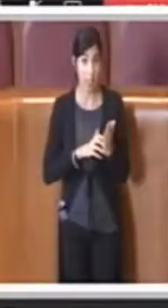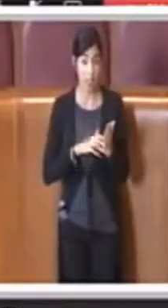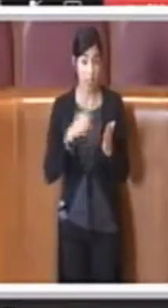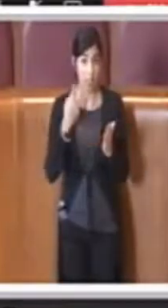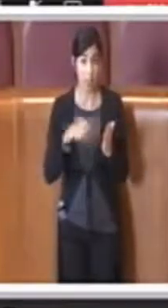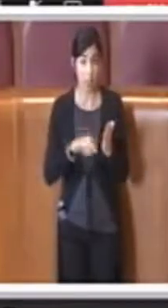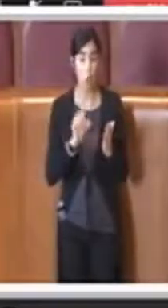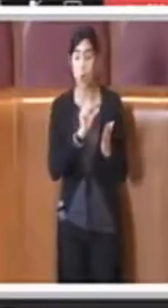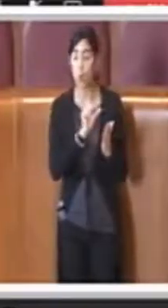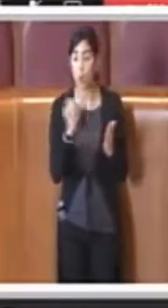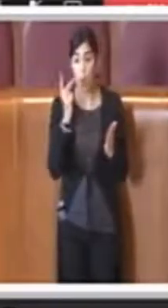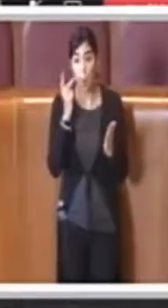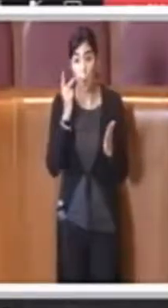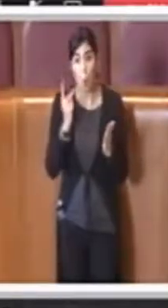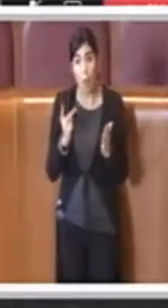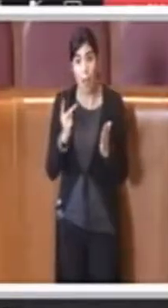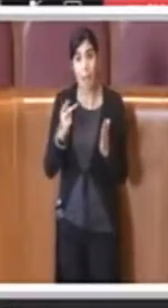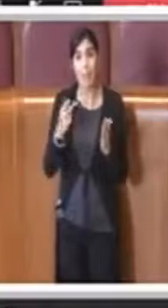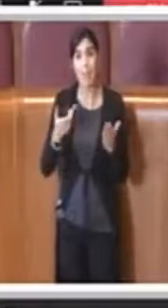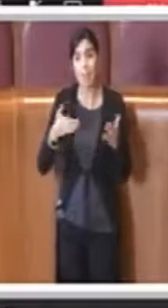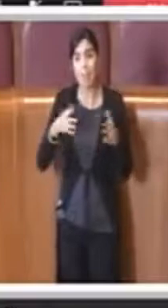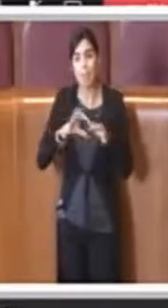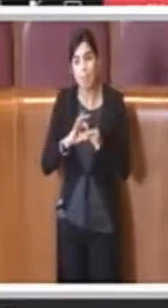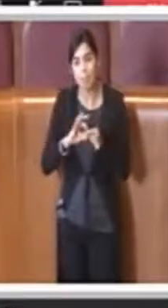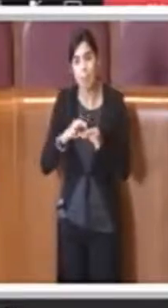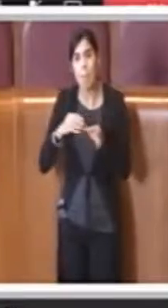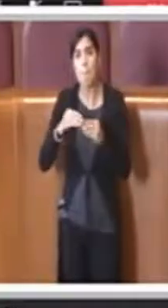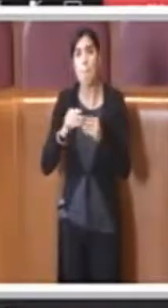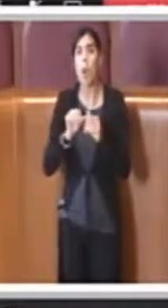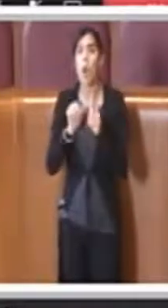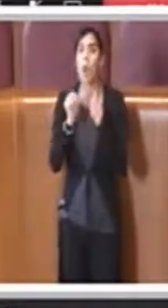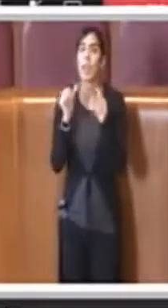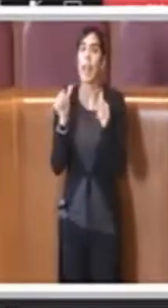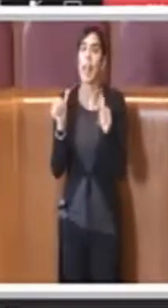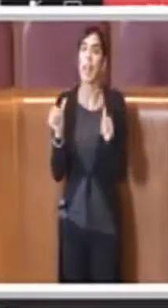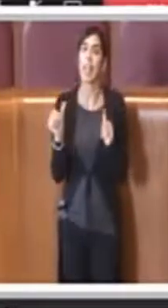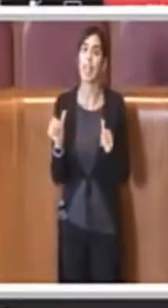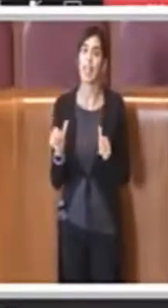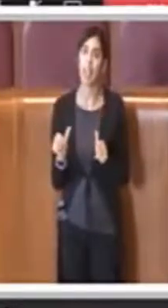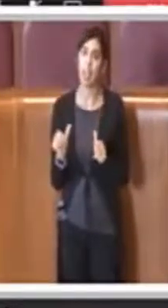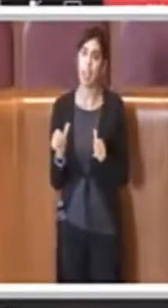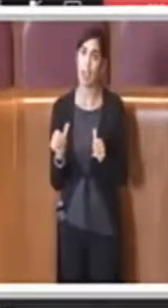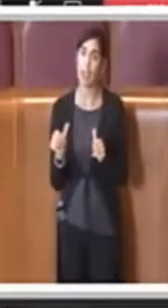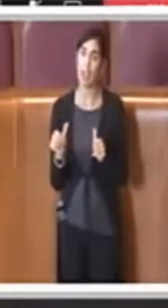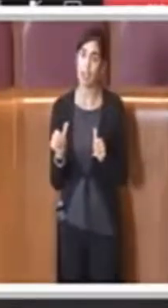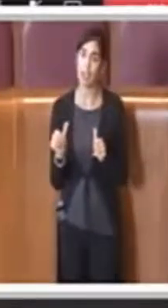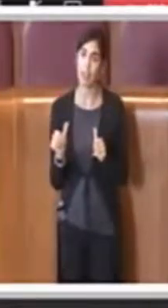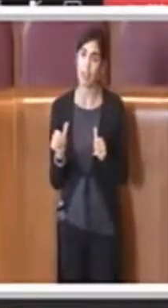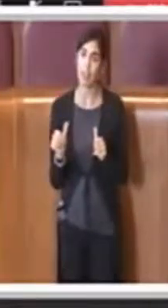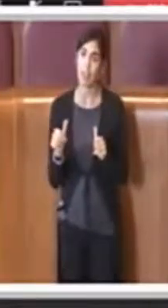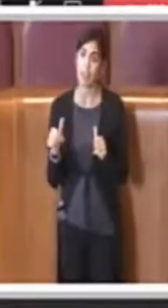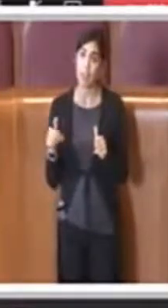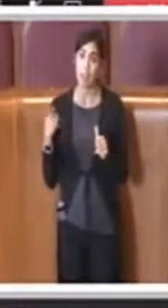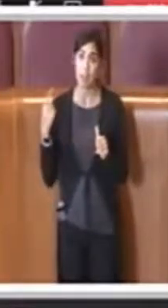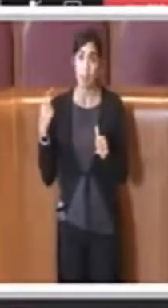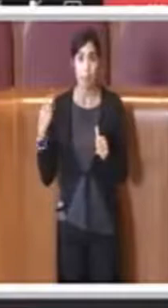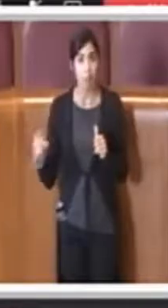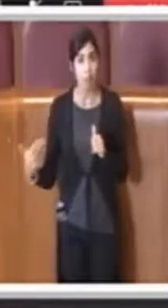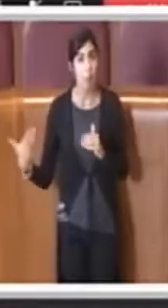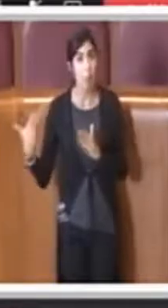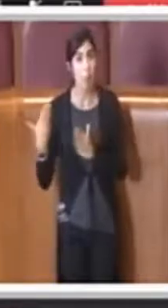esclusivamente sugli aspetti legati alle modalità con cui queste proposte